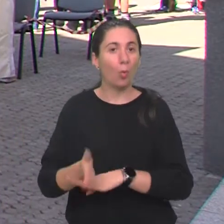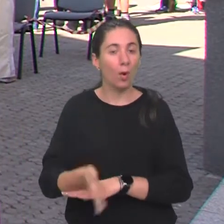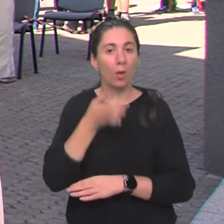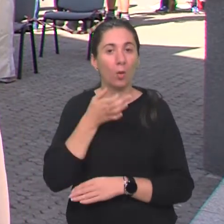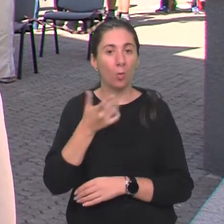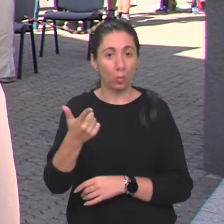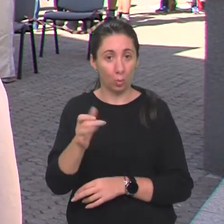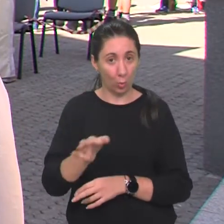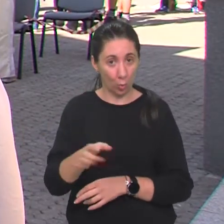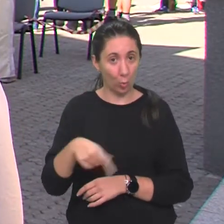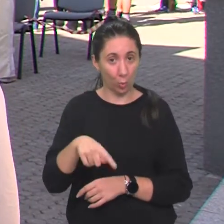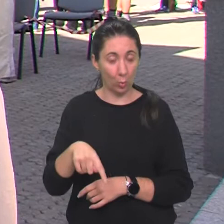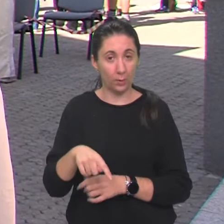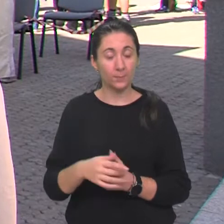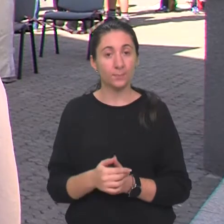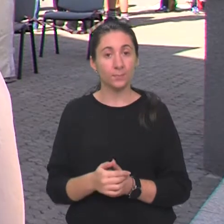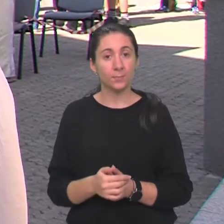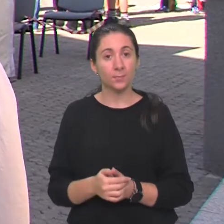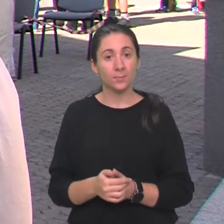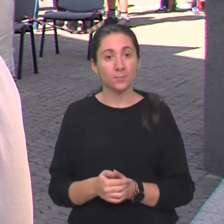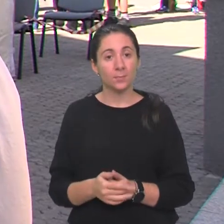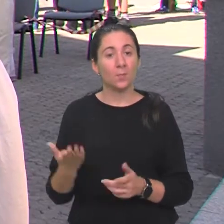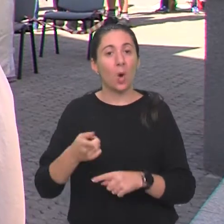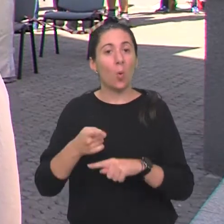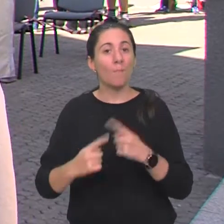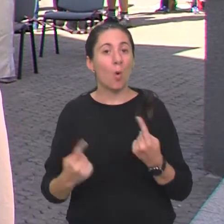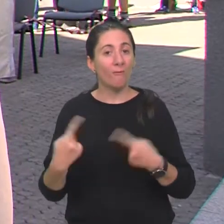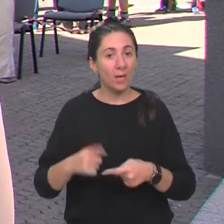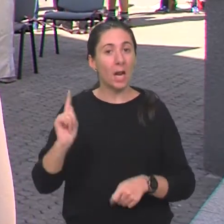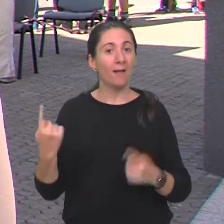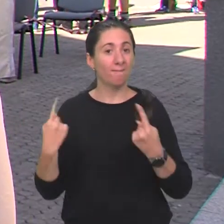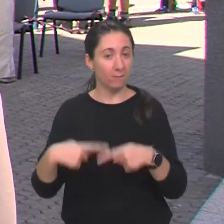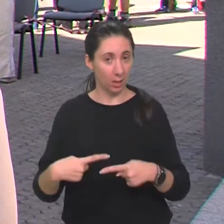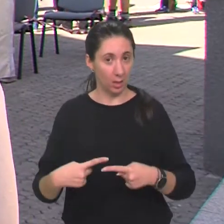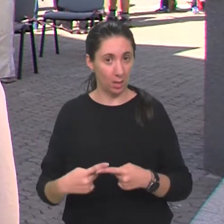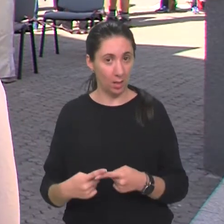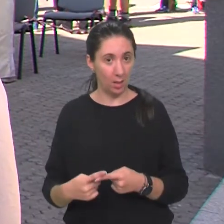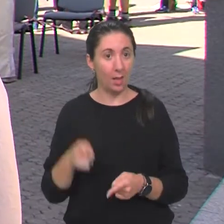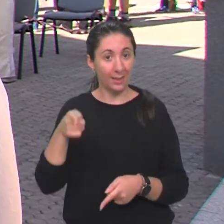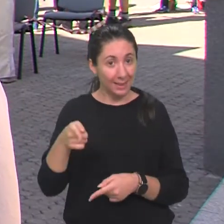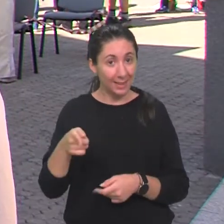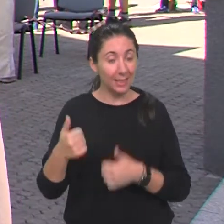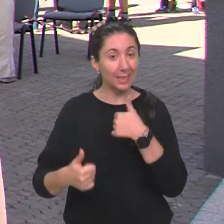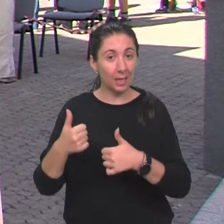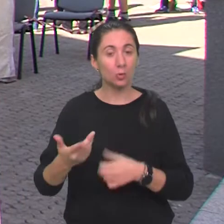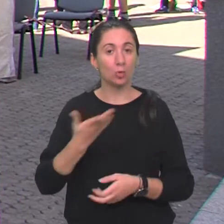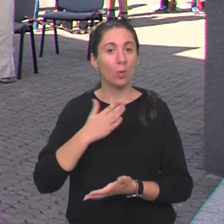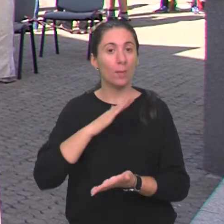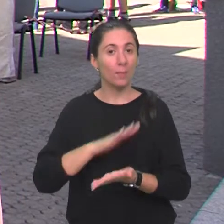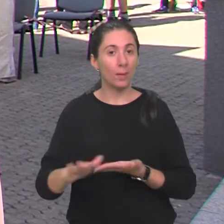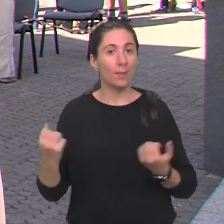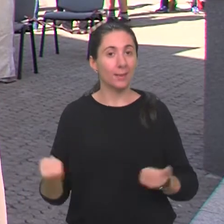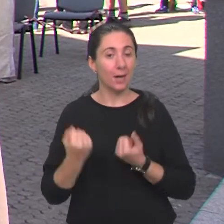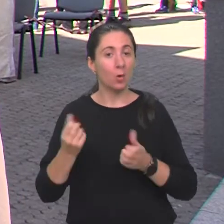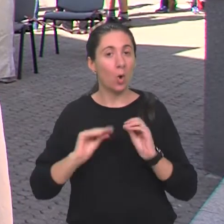u drugi krug, znači, ka polufinalu i finalu. Ti natjecatelji će dobiti besplatnu